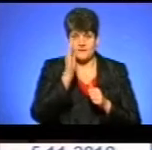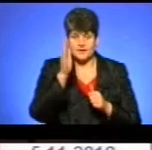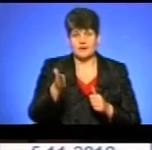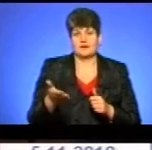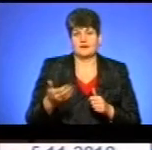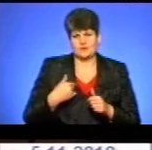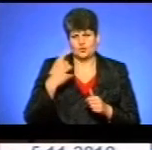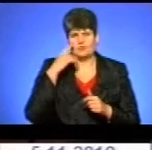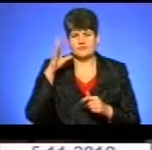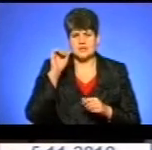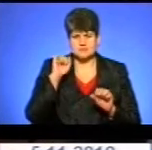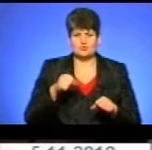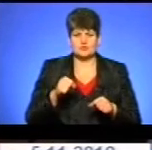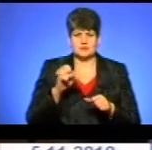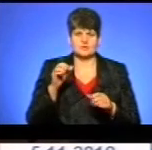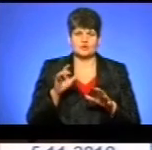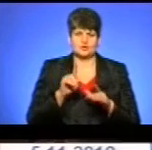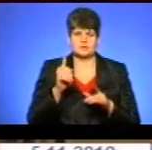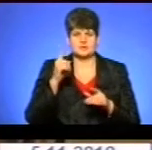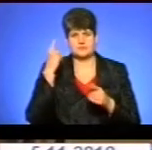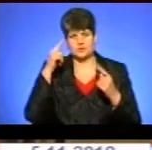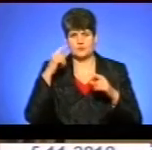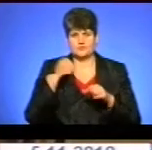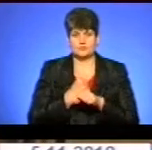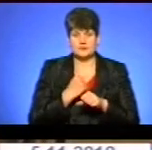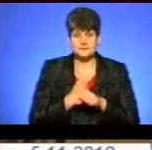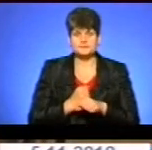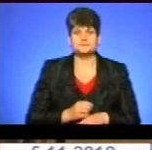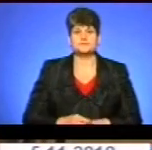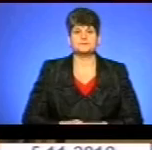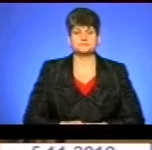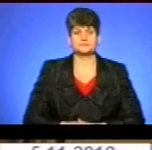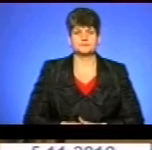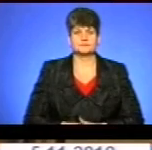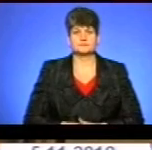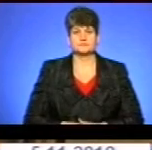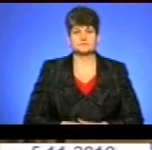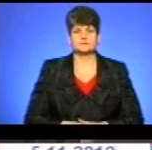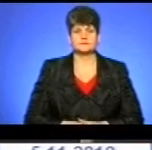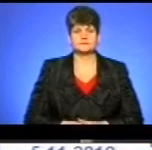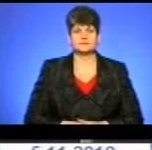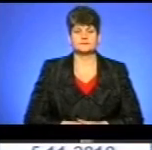все зможе, все зміє, те, що задумав зробити. Богдан Буденшук, Юрій Багрій, новини.